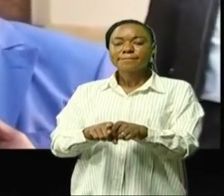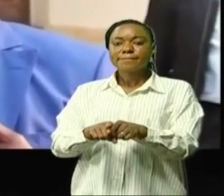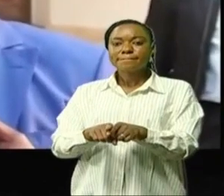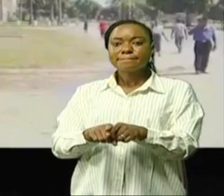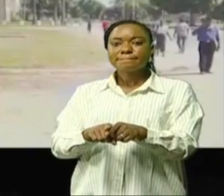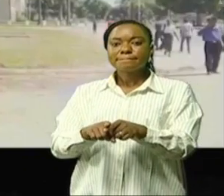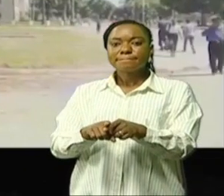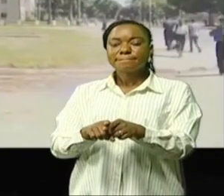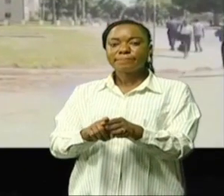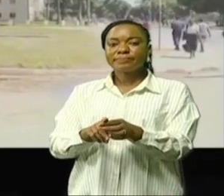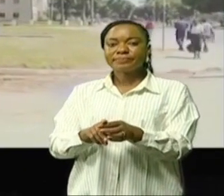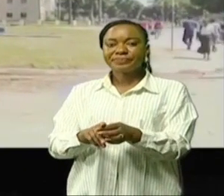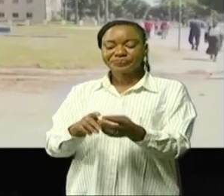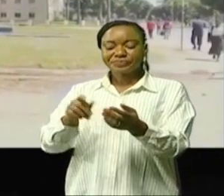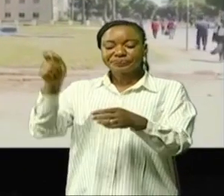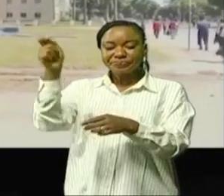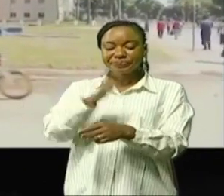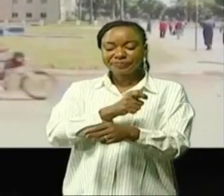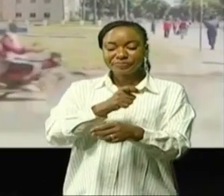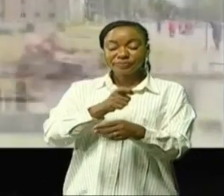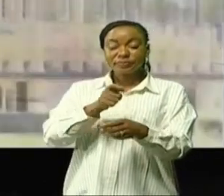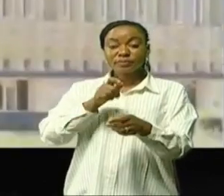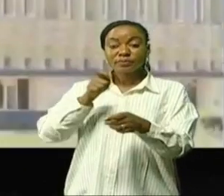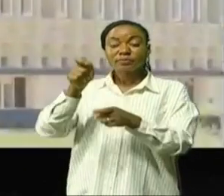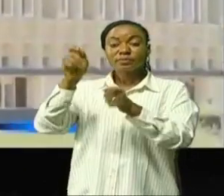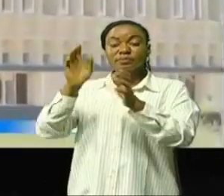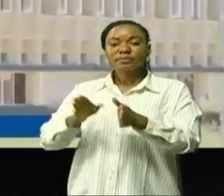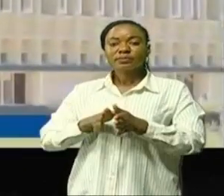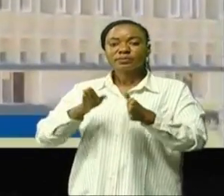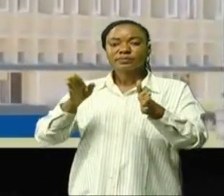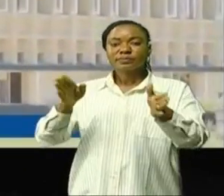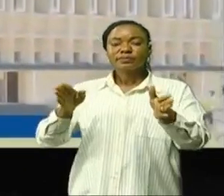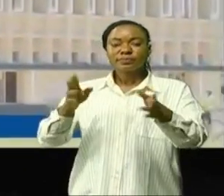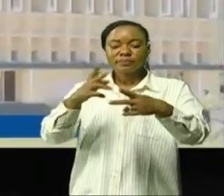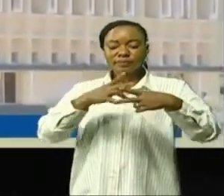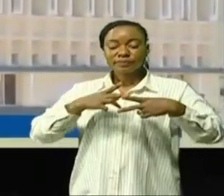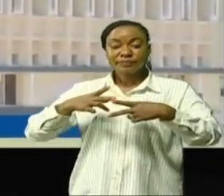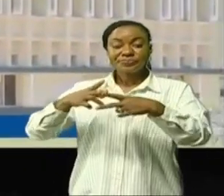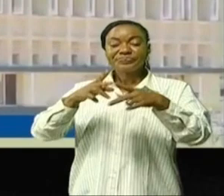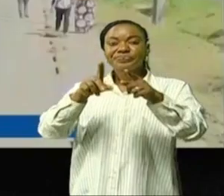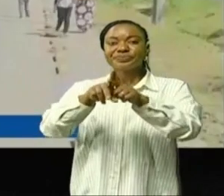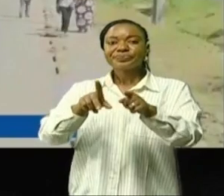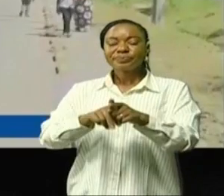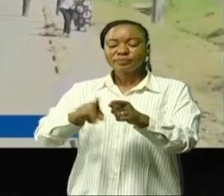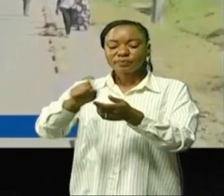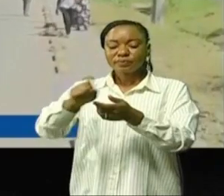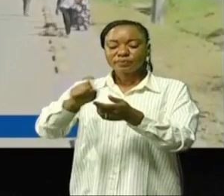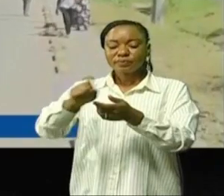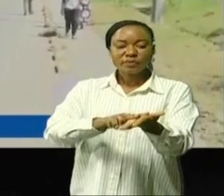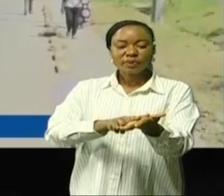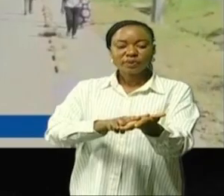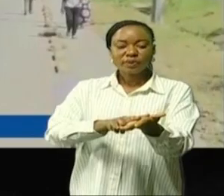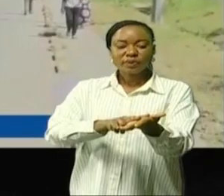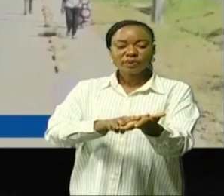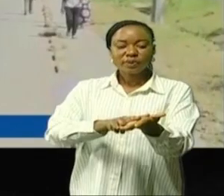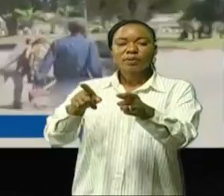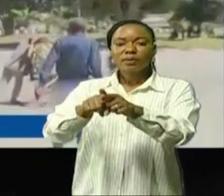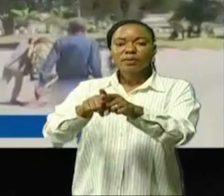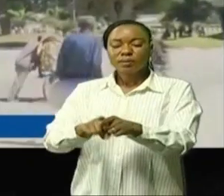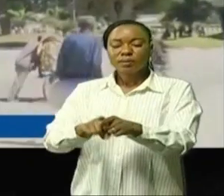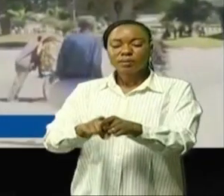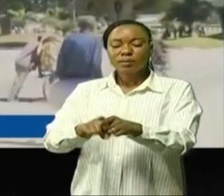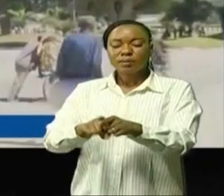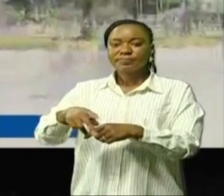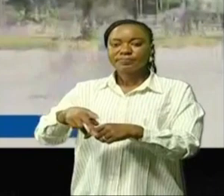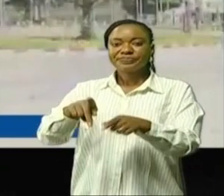L'agenda du directeur général de Beseco prévoit l'inspection de la voirie urbaine et la signature du protocole d'accord avec la province